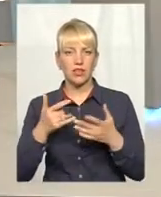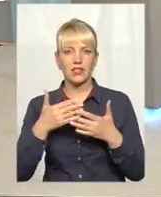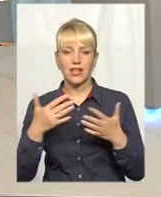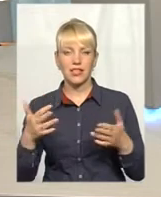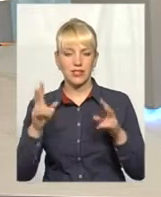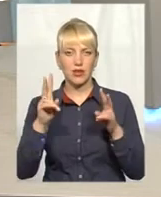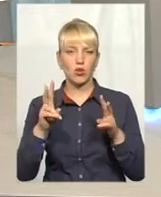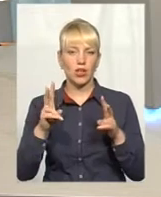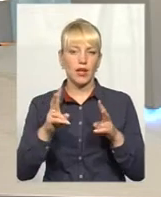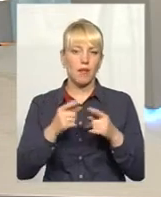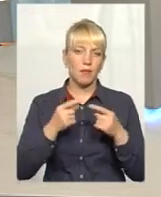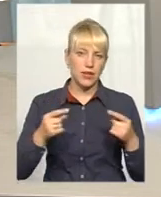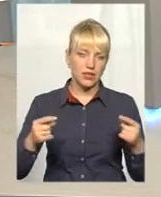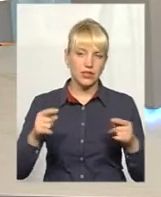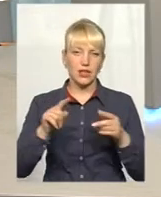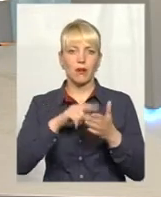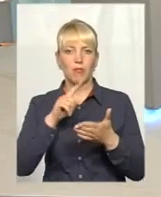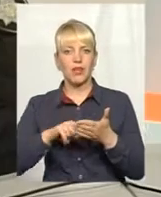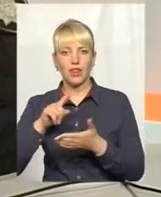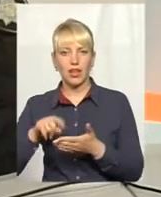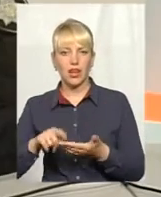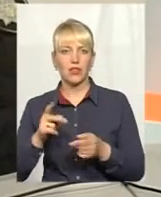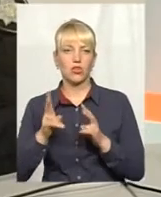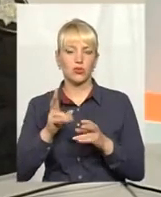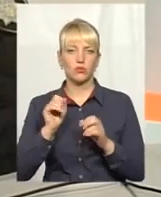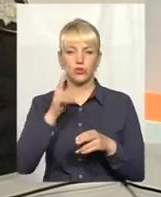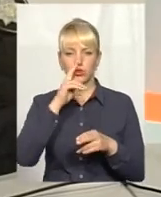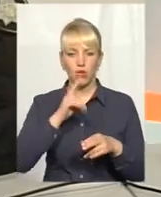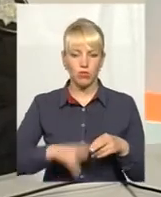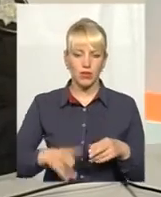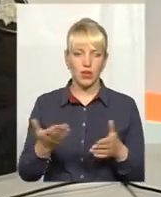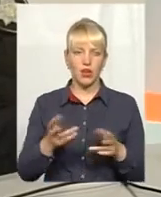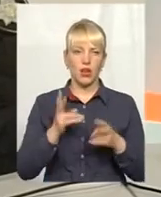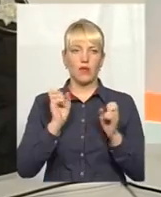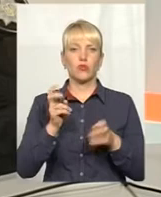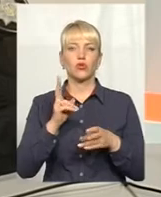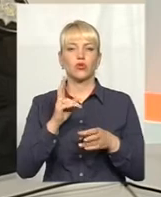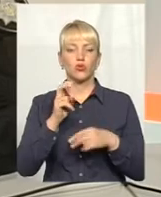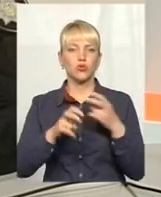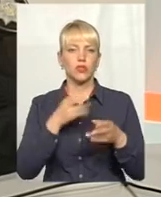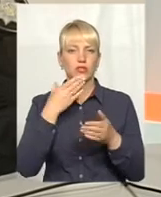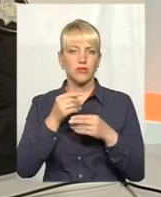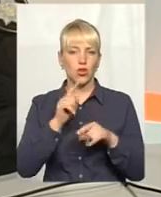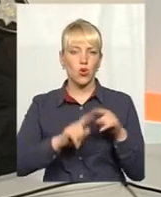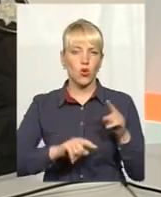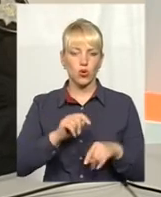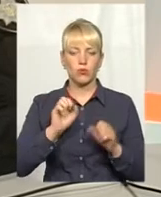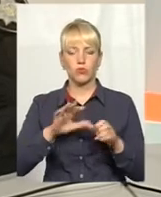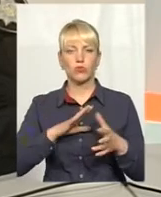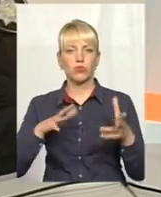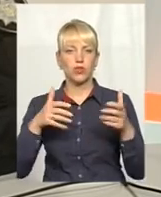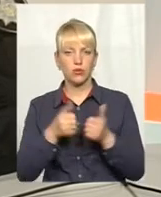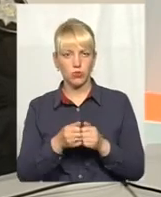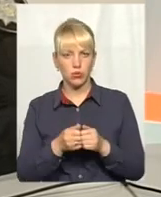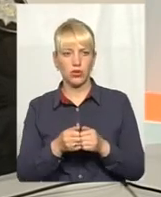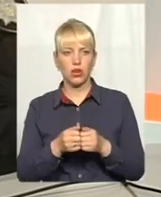типу питань. Можливо, хтось і речі загубив, і, можливо, хтось там і родичі відшукує, і, можливо, сталася дорожня транспортна